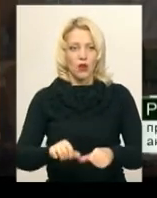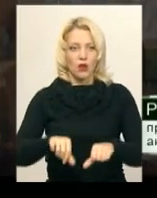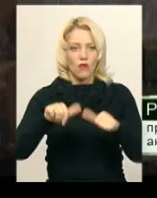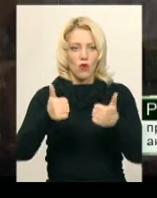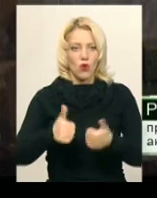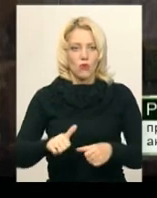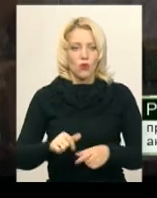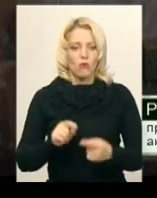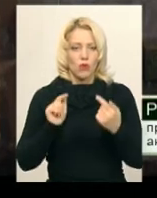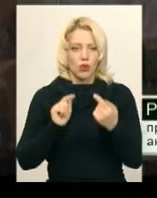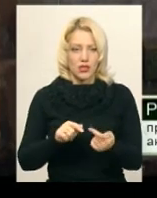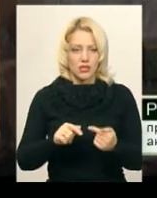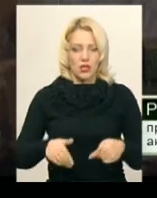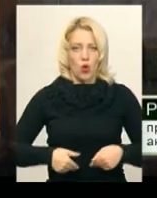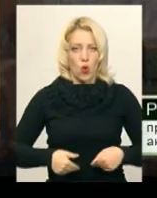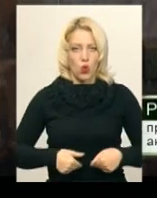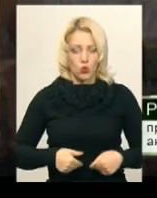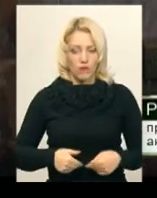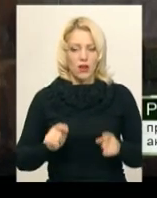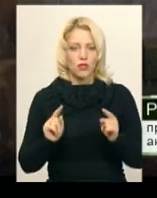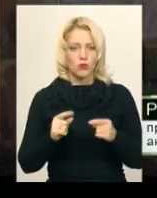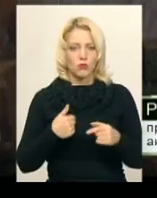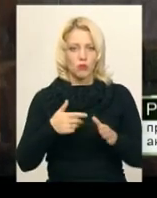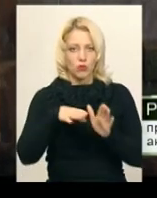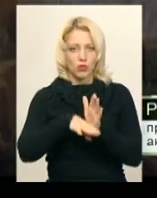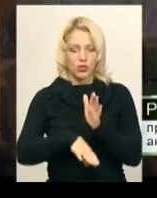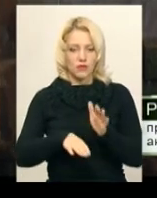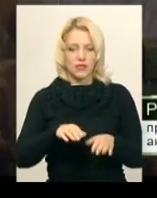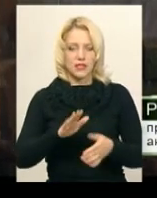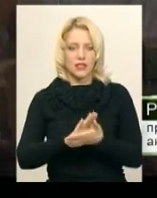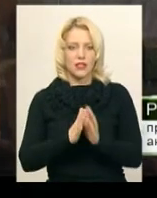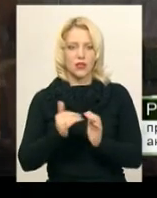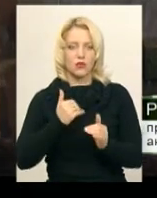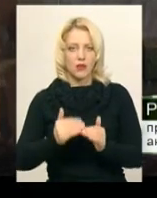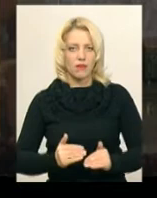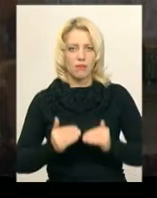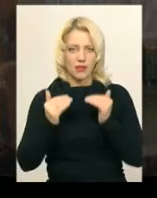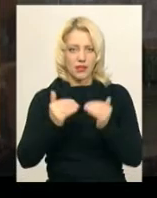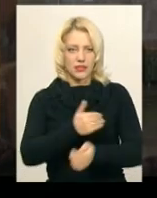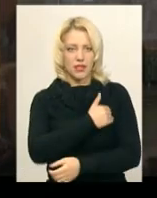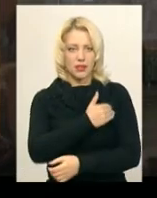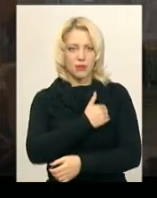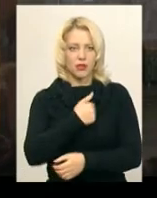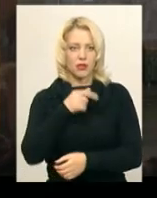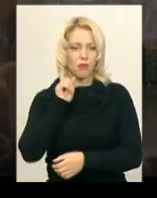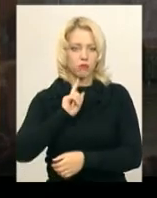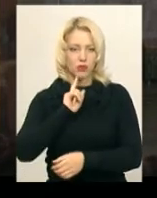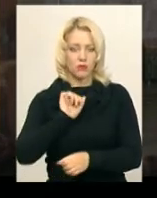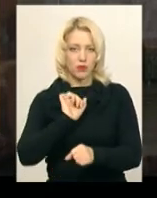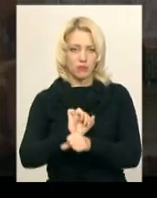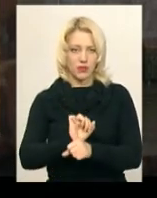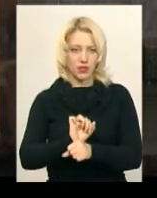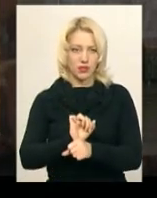протесту в вигляді голодування, тому що в мене погіршився стан, у мене піднялася температура, і я поки що припинила.